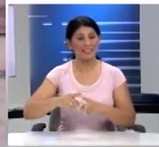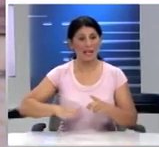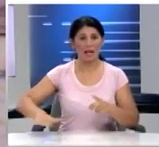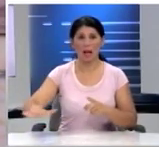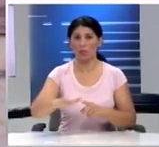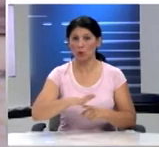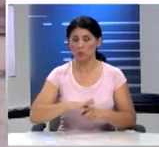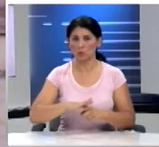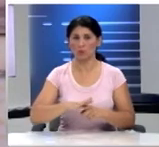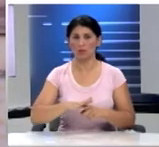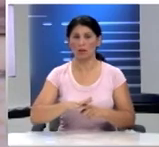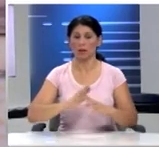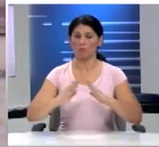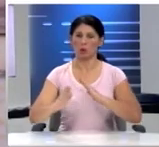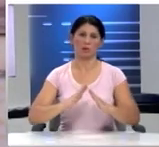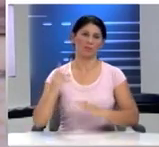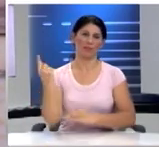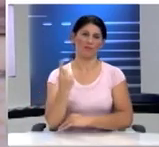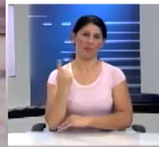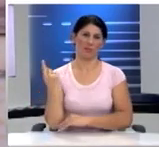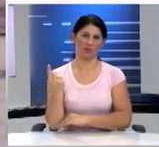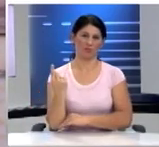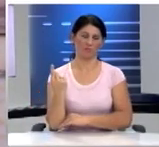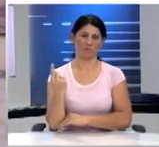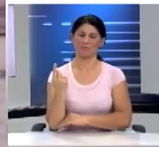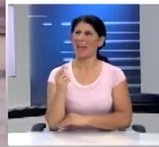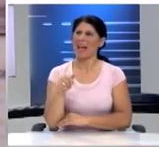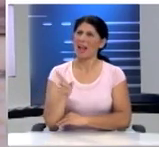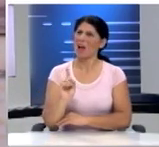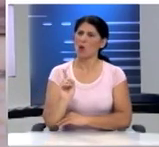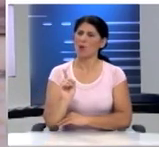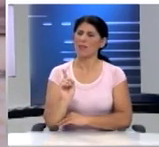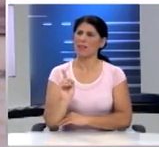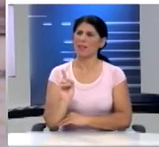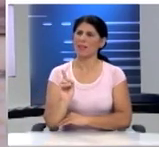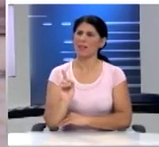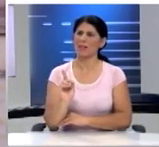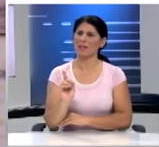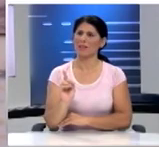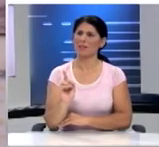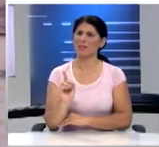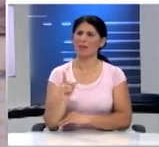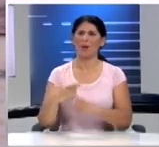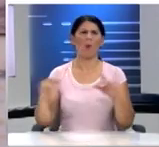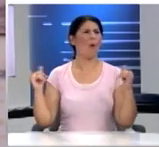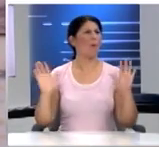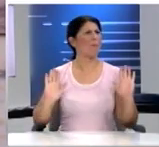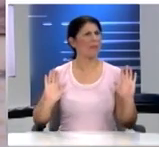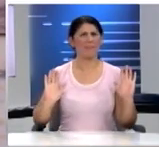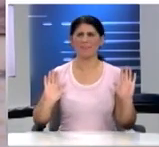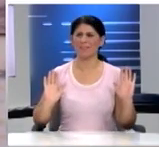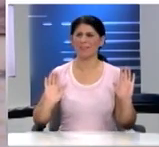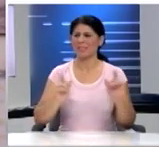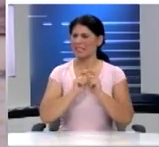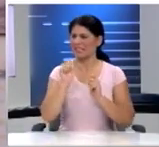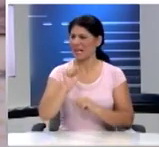στην προστασία του περιβάλλοντος όχι σαν ένα χόμπι ή σαν μια ενασχόληση για